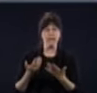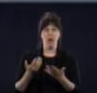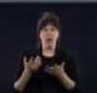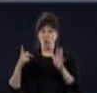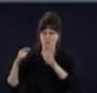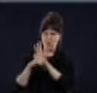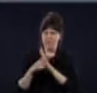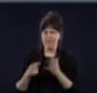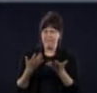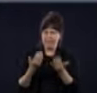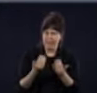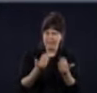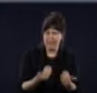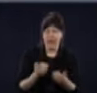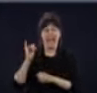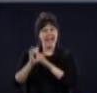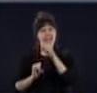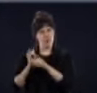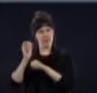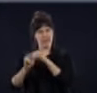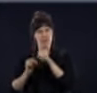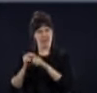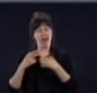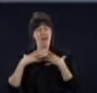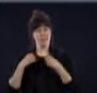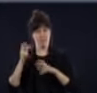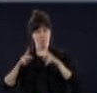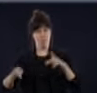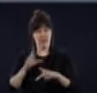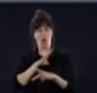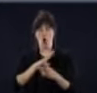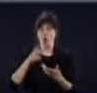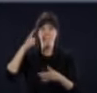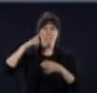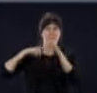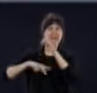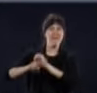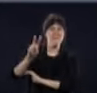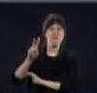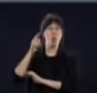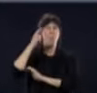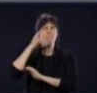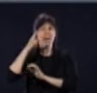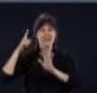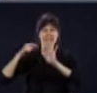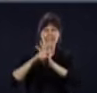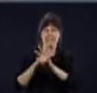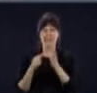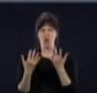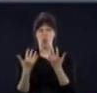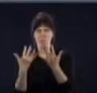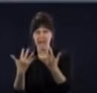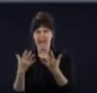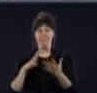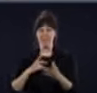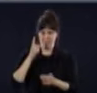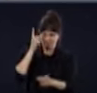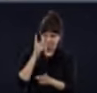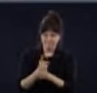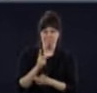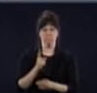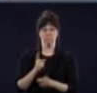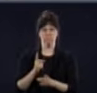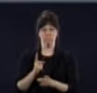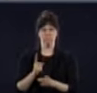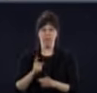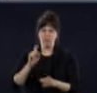national de santé publique. On a des projections, mais on peut ne mettre que des proportions. On a des calculs. On